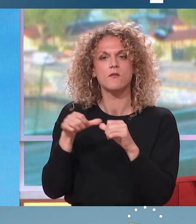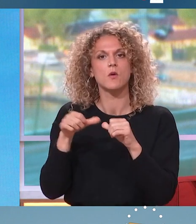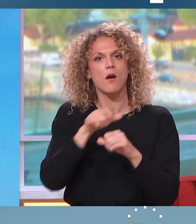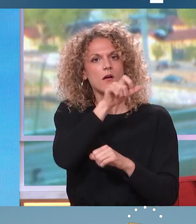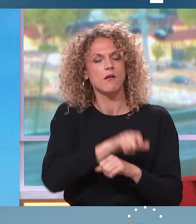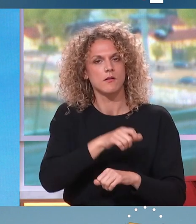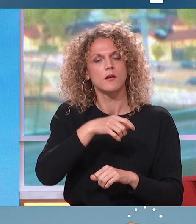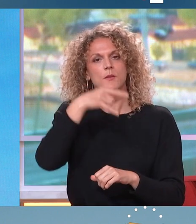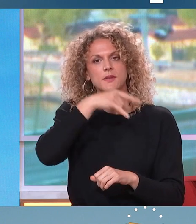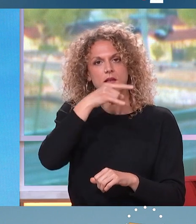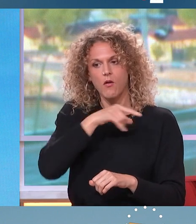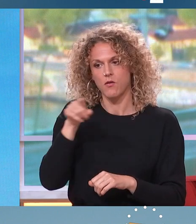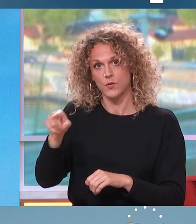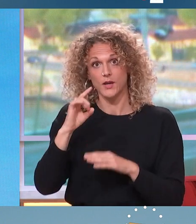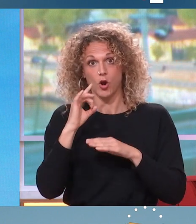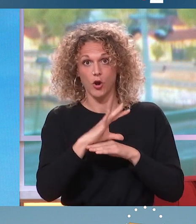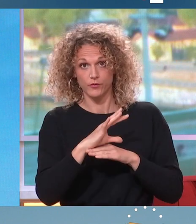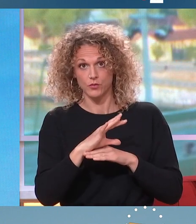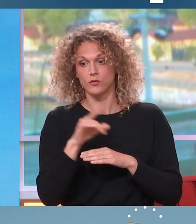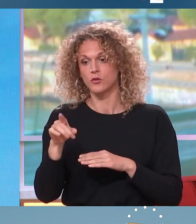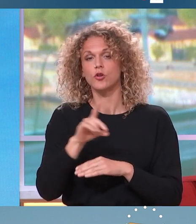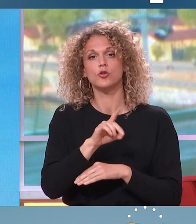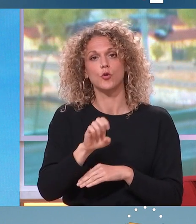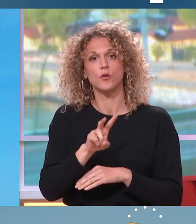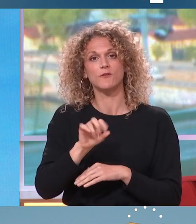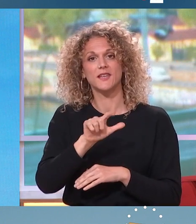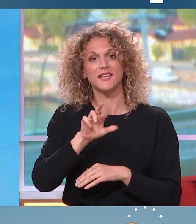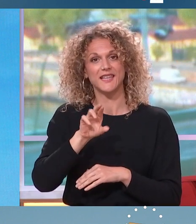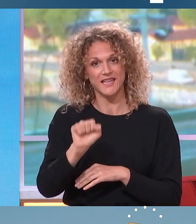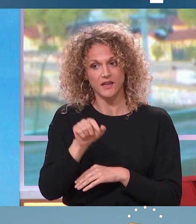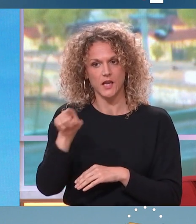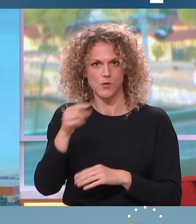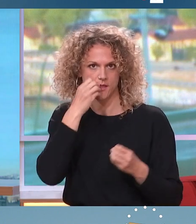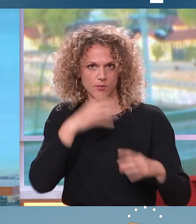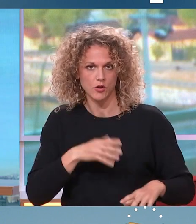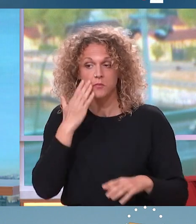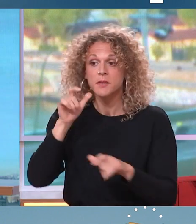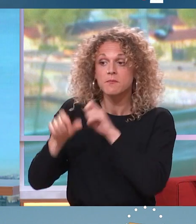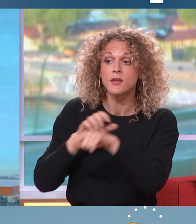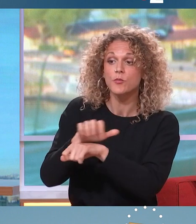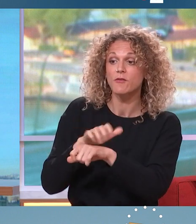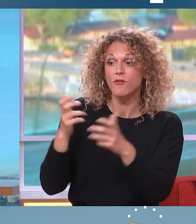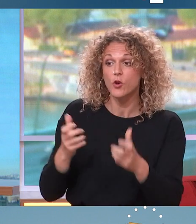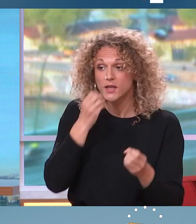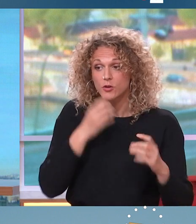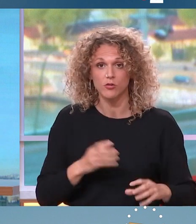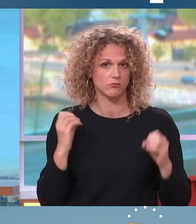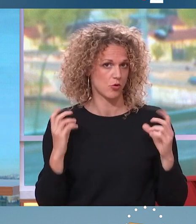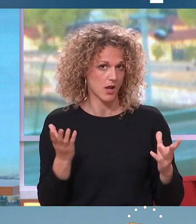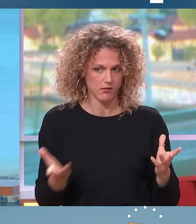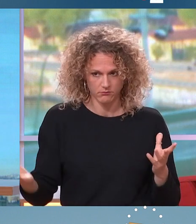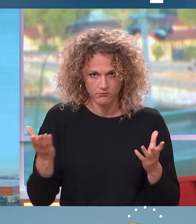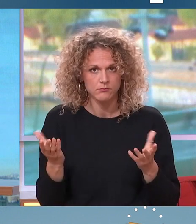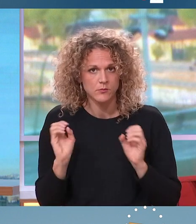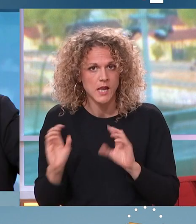François Mitterrand, c'est Philippe de Villiers, et il a démissionné. S'il y a des préfets qui veulent démissionner, ils démissionneront, et je pense que la grande majorité, l